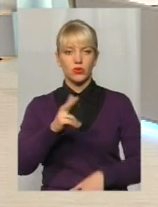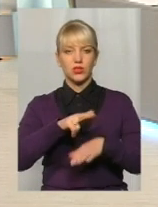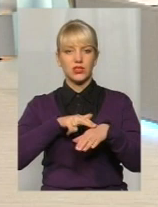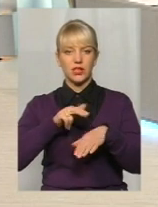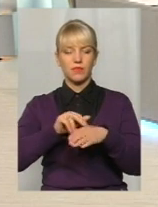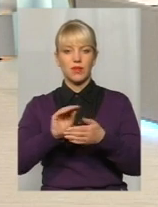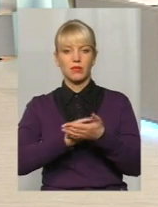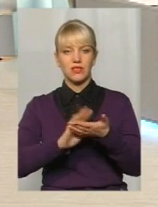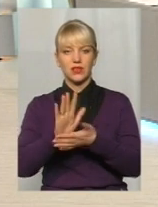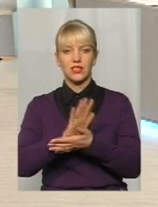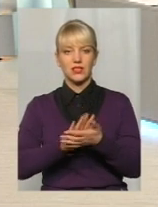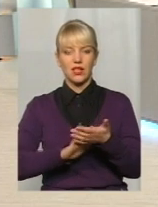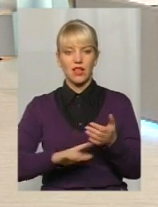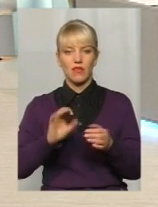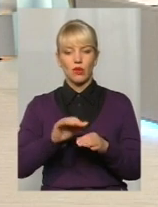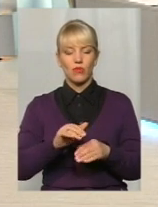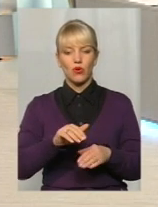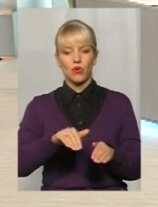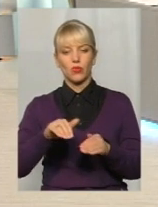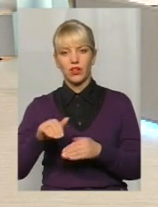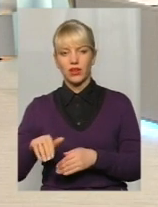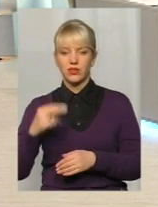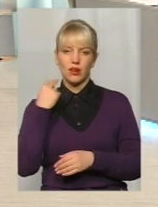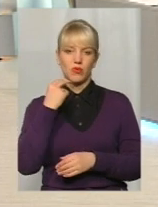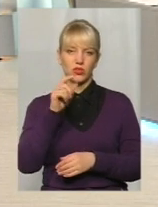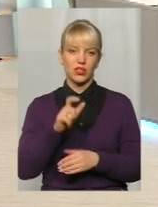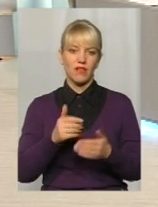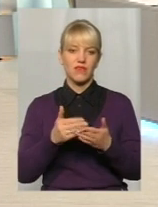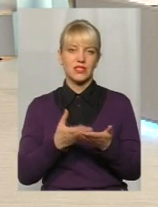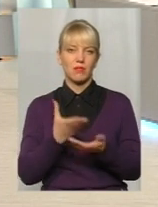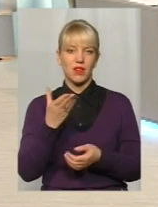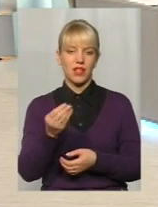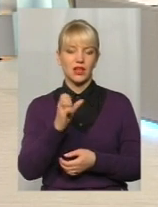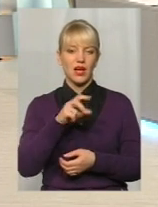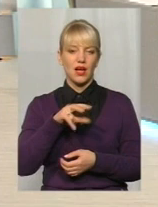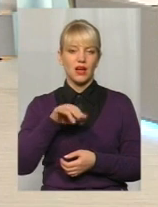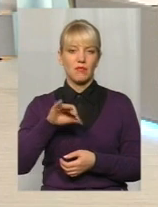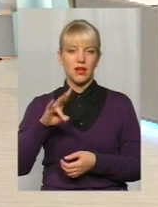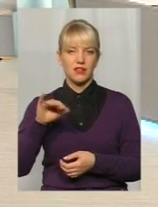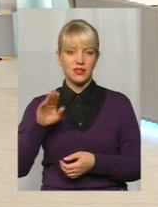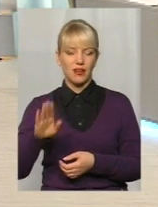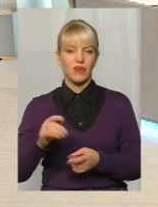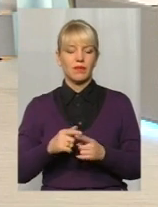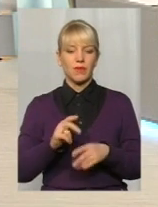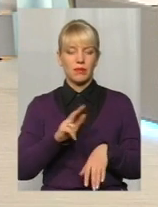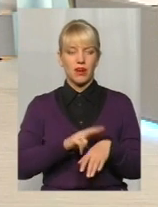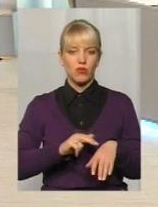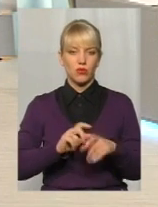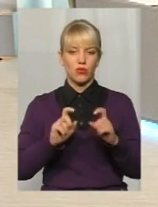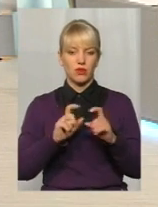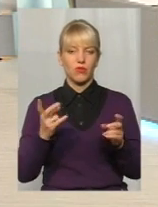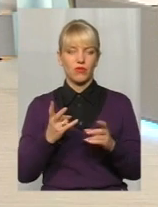написати заяву про ухилення боржника від сплати аліментів. Правоохоронні органи зобов'язані внести